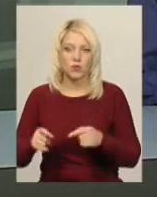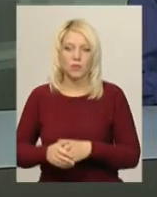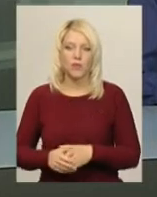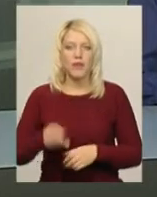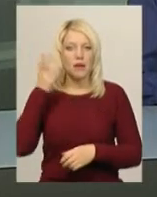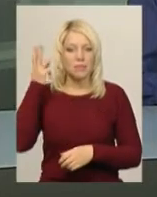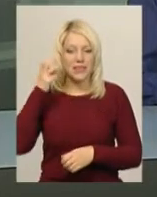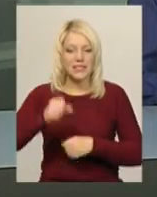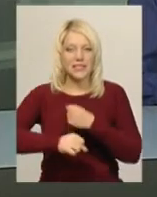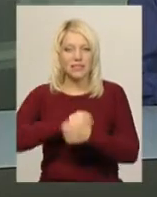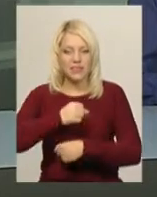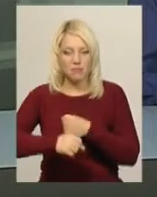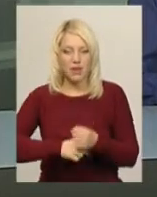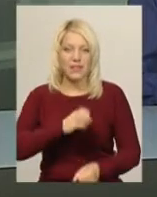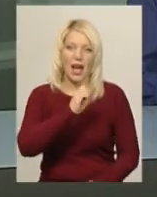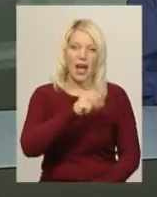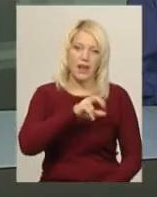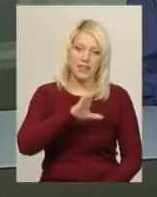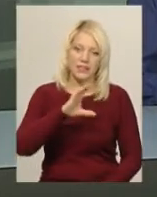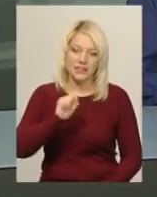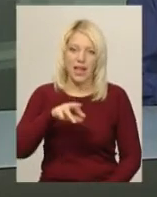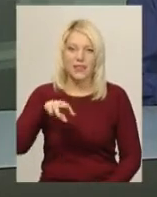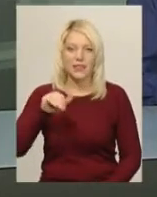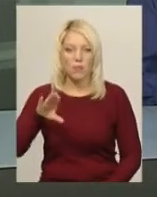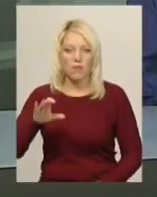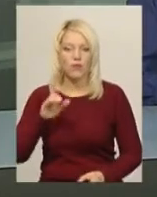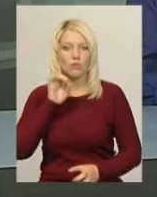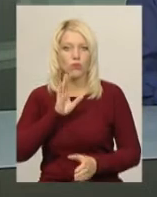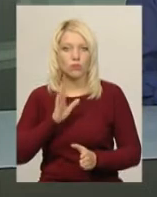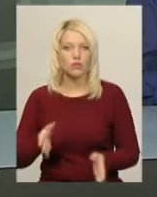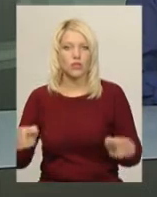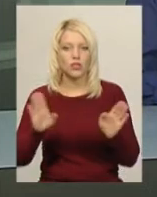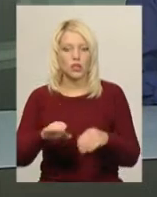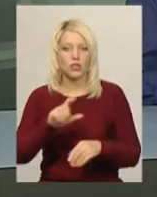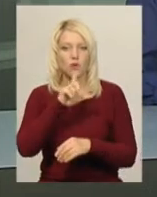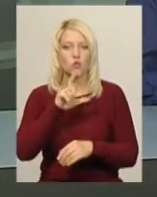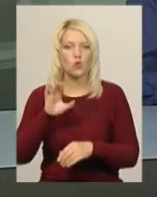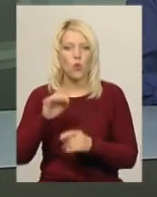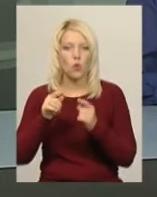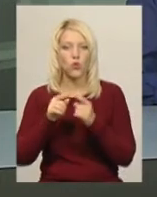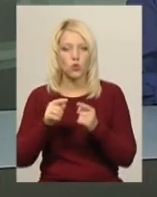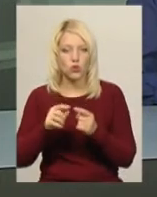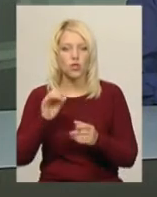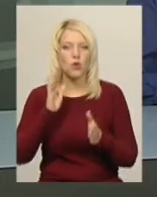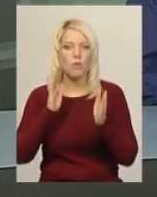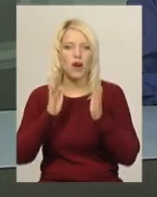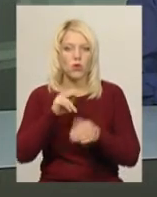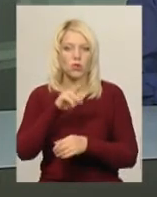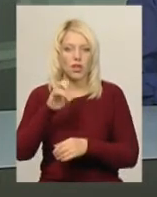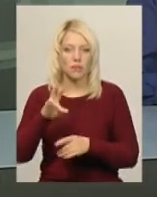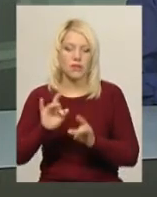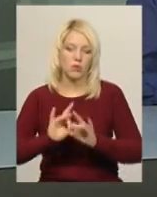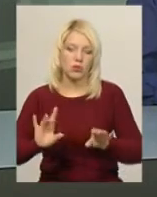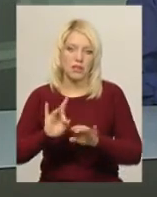Хмельницькі ведмеді Аліса та Тимофій поки залишатимуться в золоку точку в парку Чекмана. Про це повідомив виконувач обов'язків директора